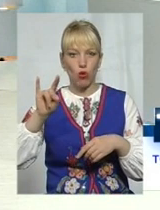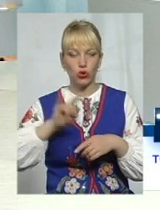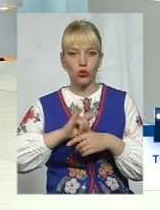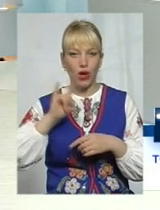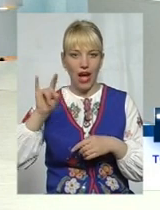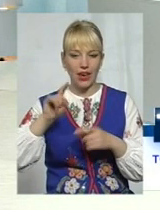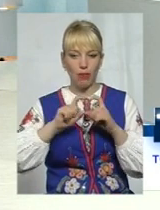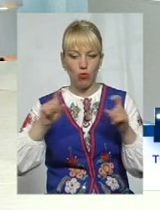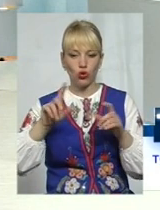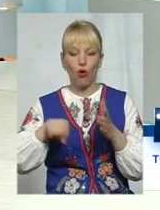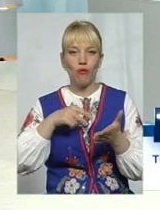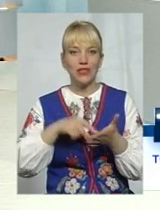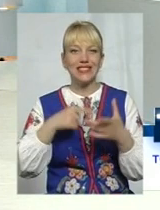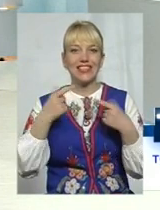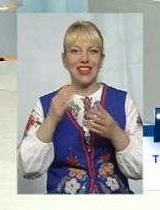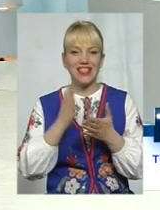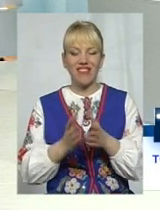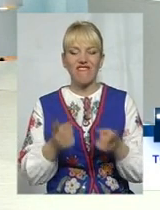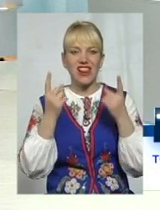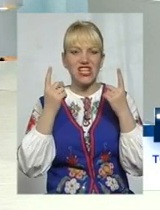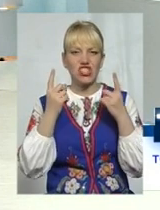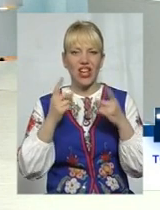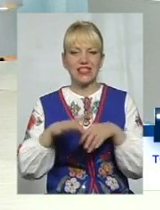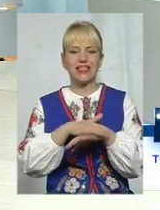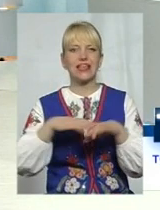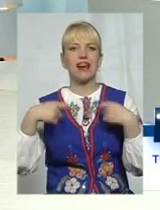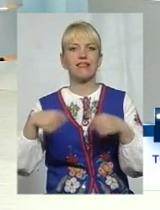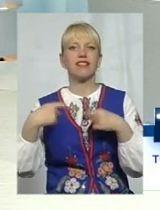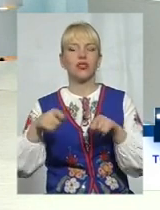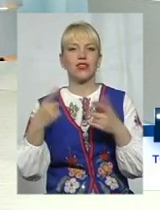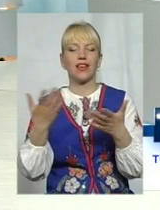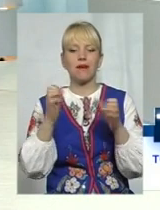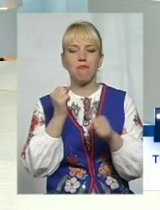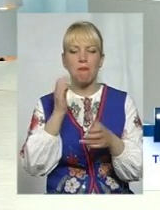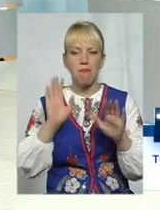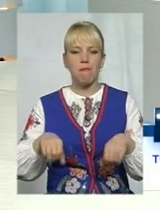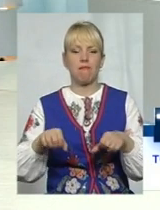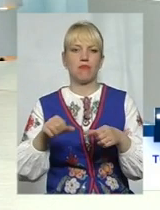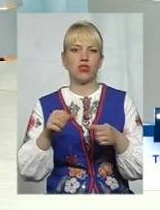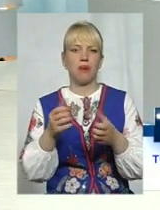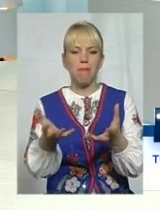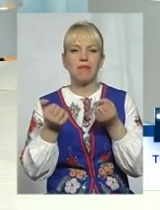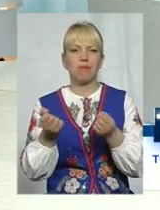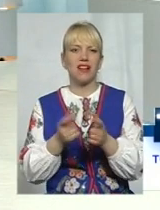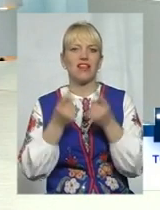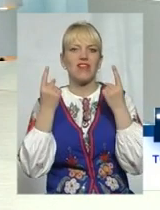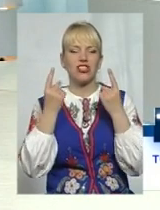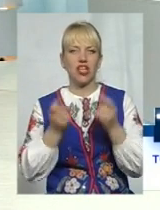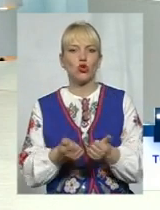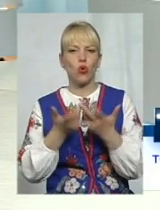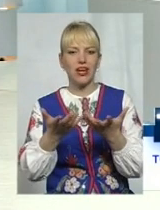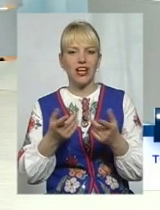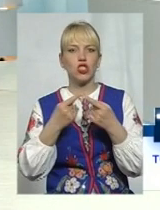якому є величезний ринок, який має можливість приймати велику кількість товару і велику кількість людей, які